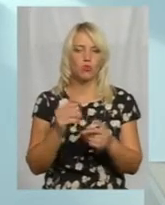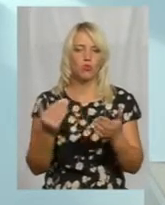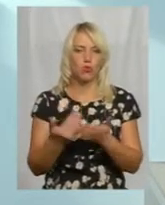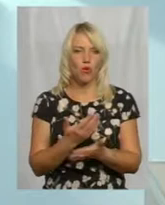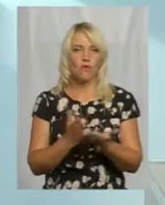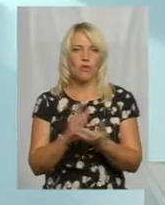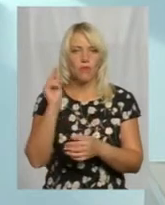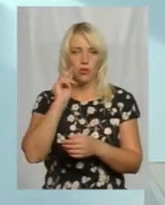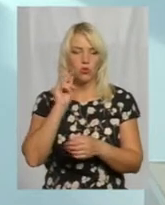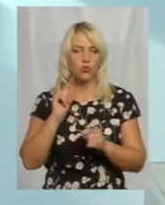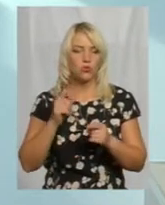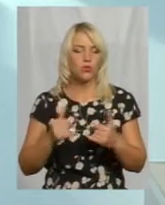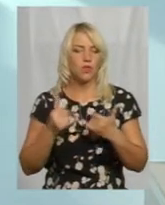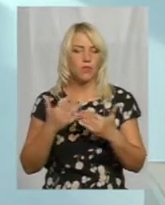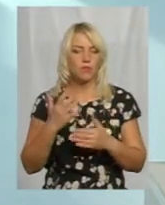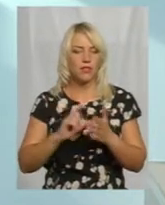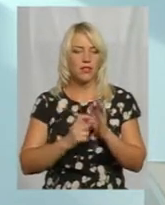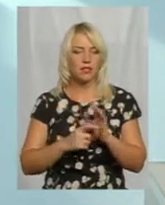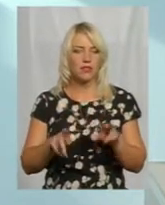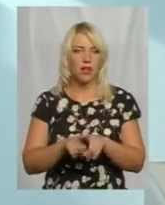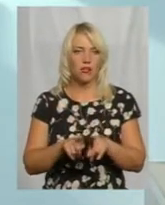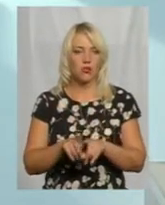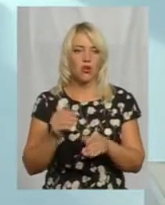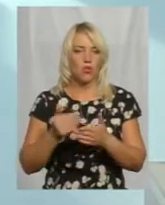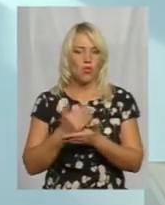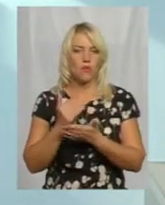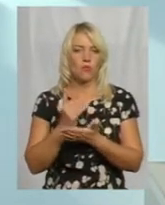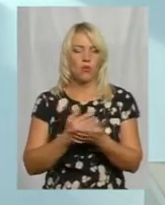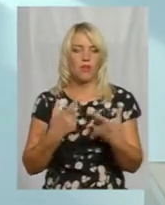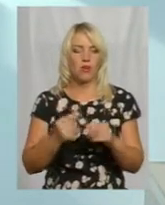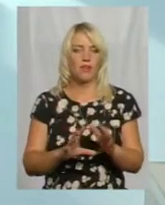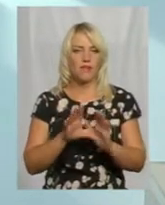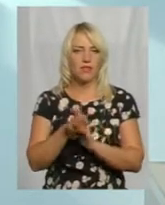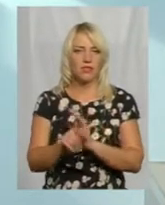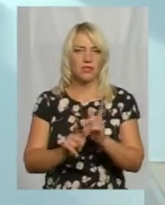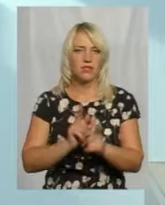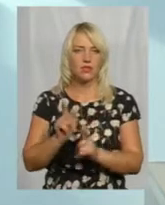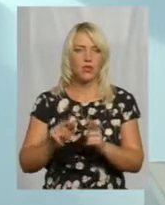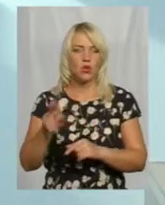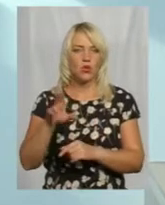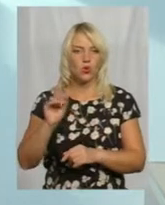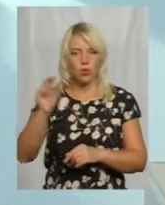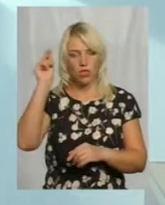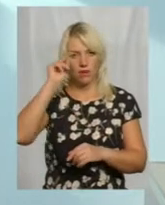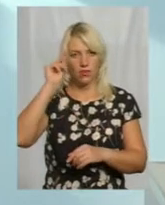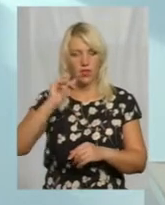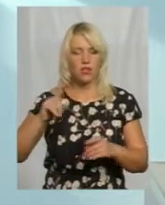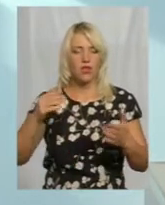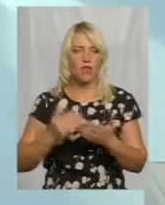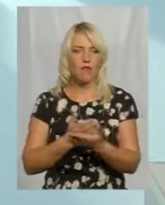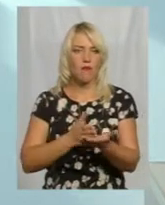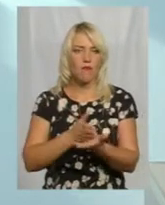Для п'ятих класів також нові програми, де внесено зміни до навчальних матеріалів і, зрозуміло, нова версія